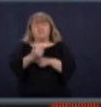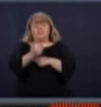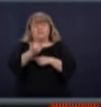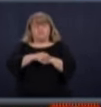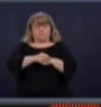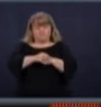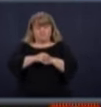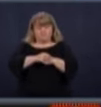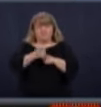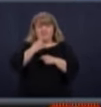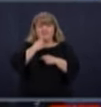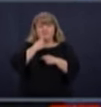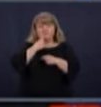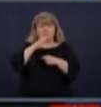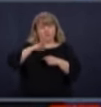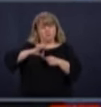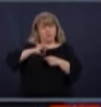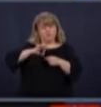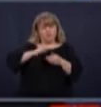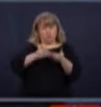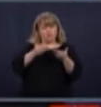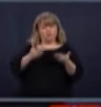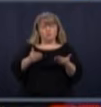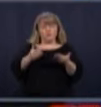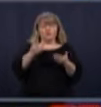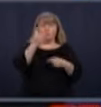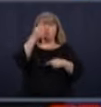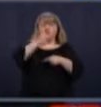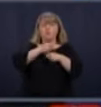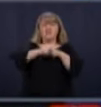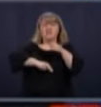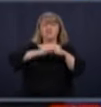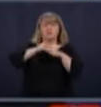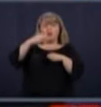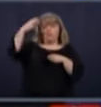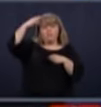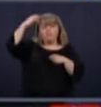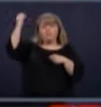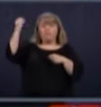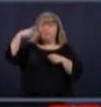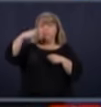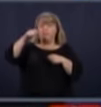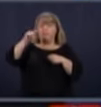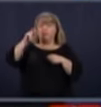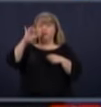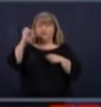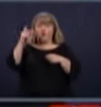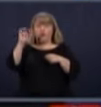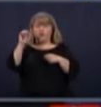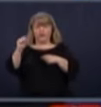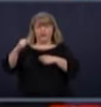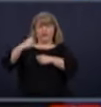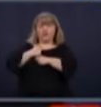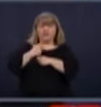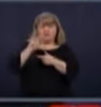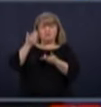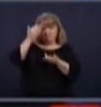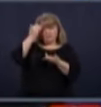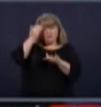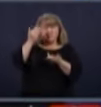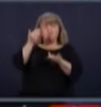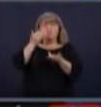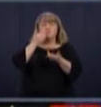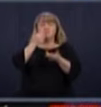Bien, j'en profite. C'est la Journée nationale des Patriots. Je pense que c'est un bon moment pour se rappeler